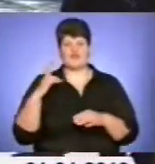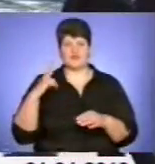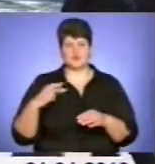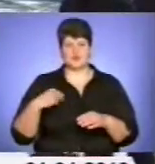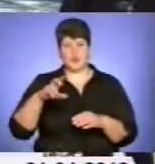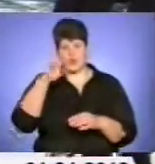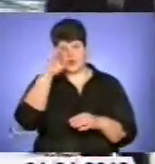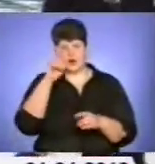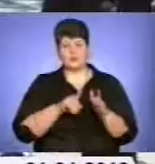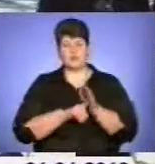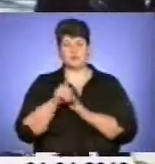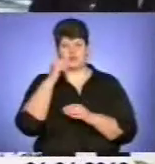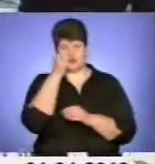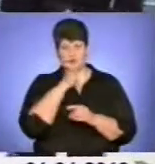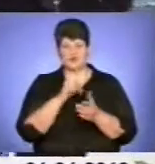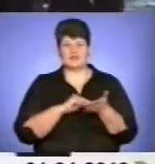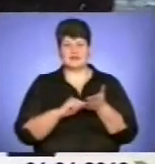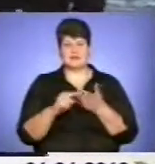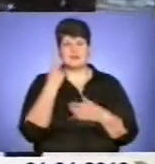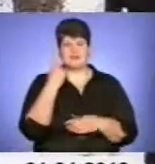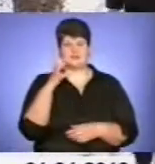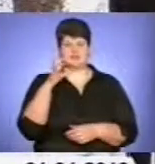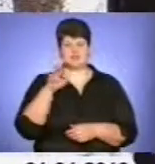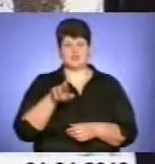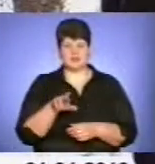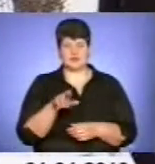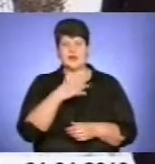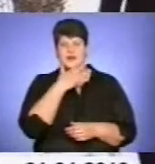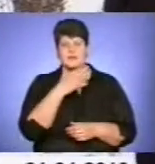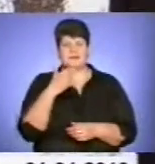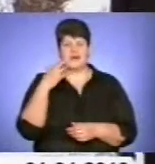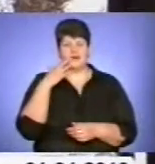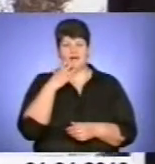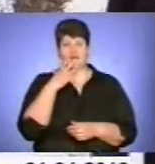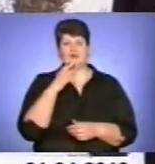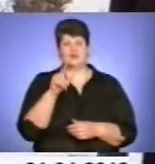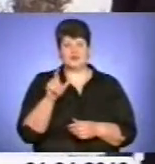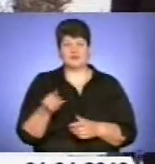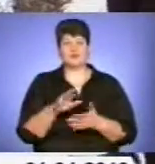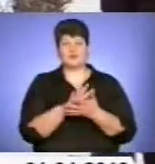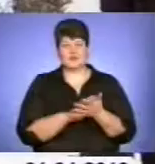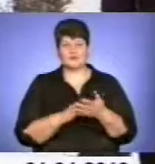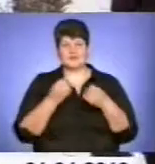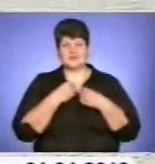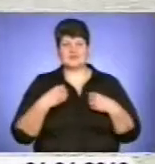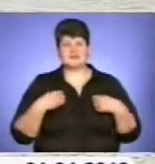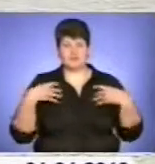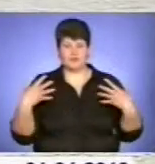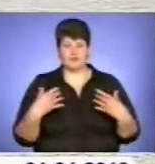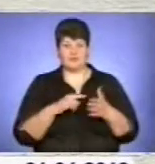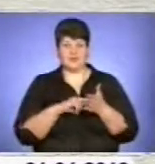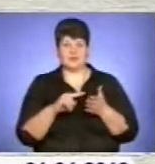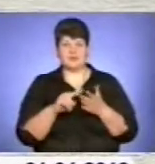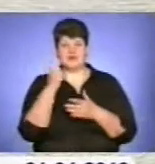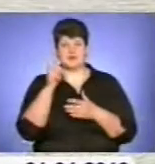початок року офіційно стали візначати першого січня. Але багато піднаних продовжували святкувати першого квітня. Їх